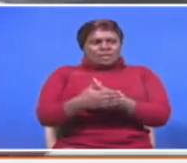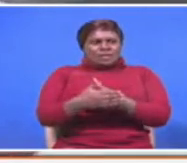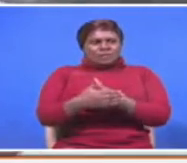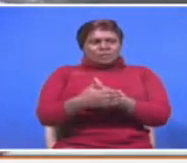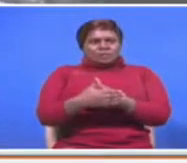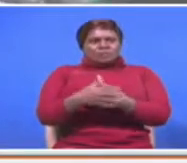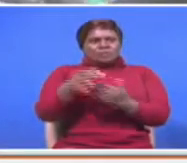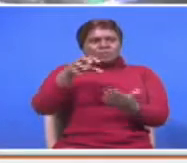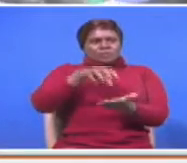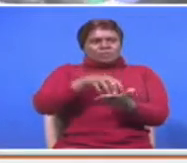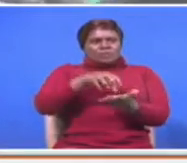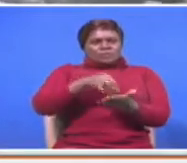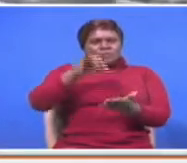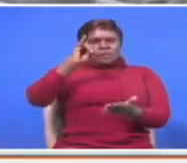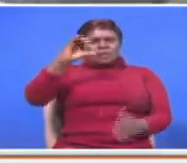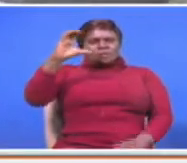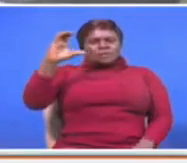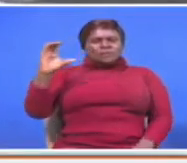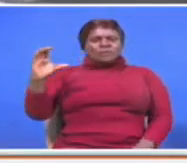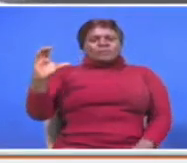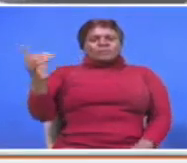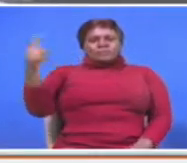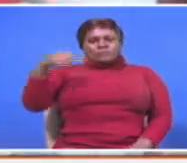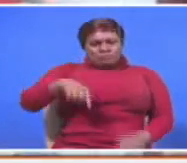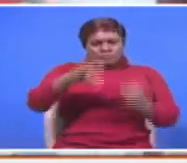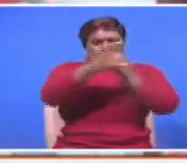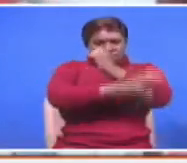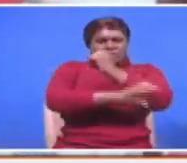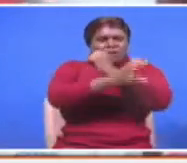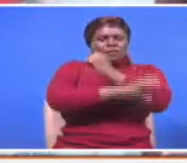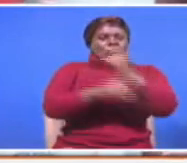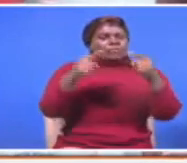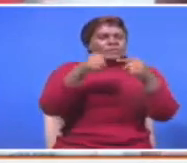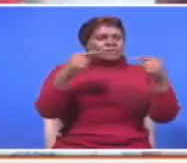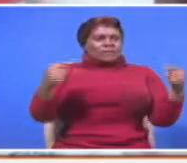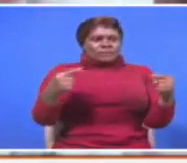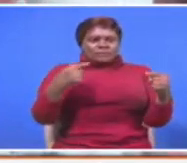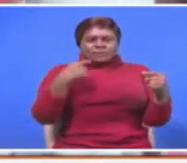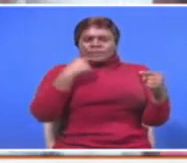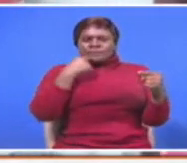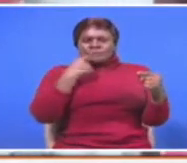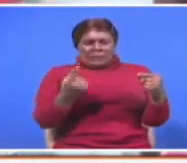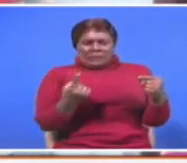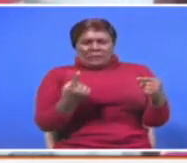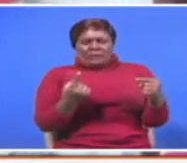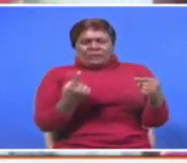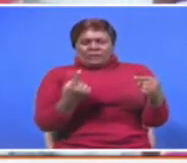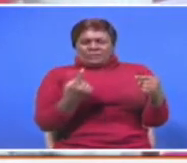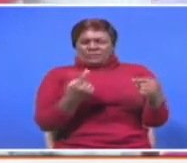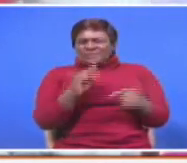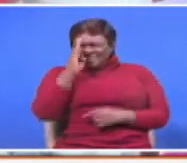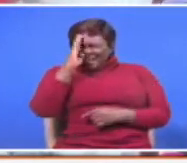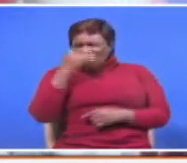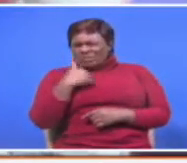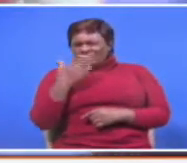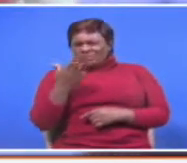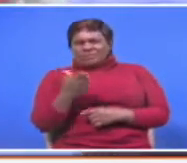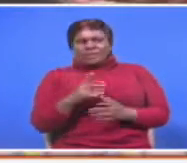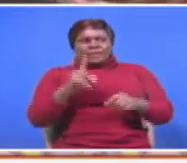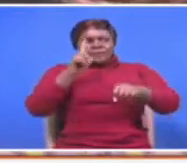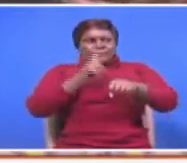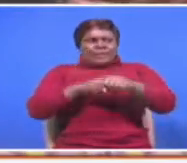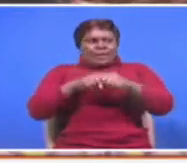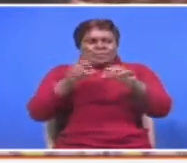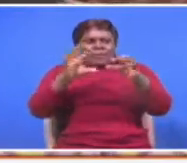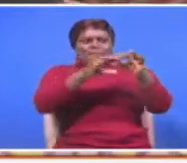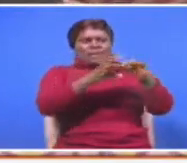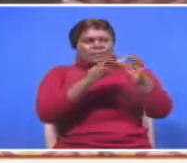mashitaka wa mahakama ya ICC, Karim Kancheni, upinzani, ulitia dukuduku kwenye ujio huo na ujiri, wakati